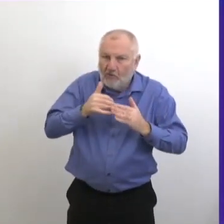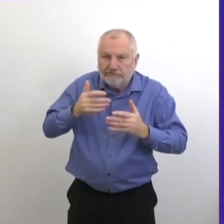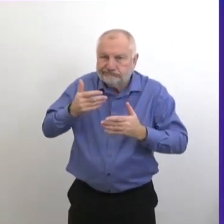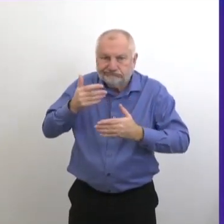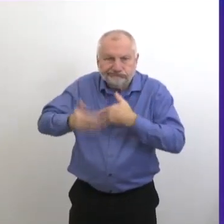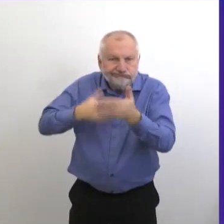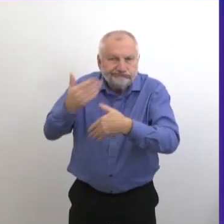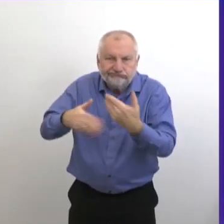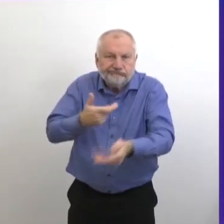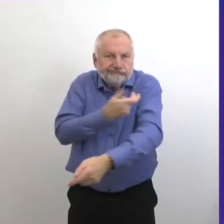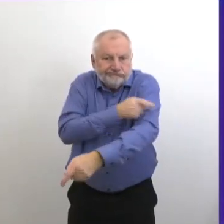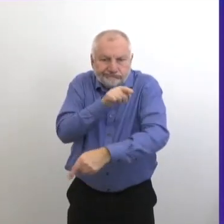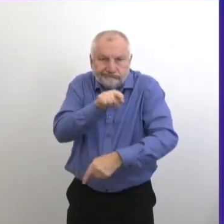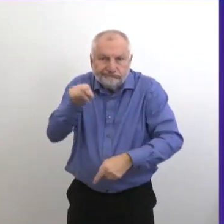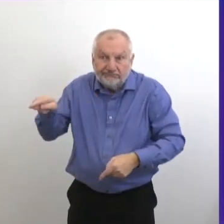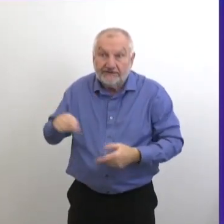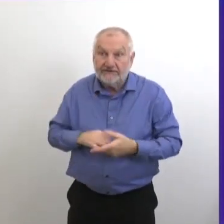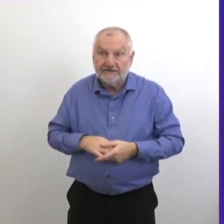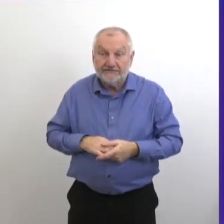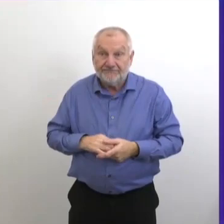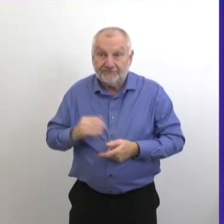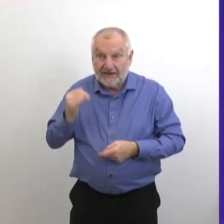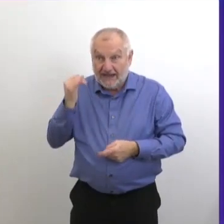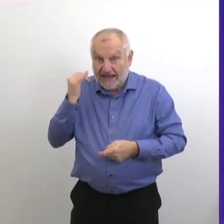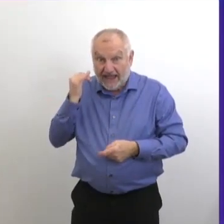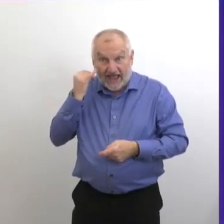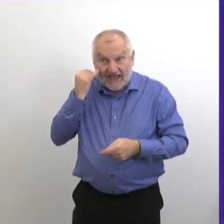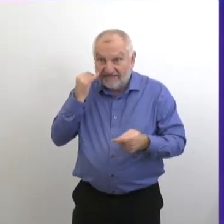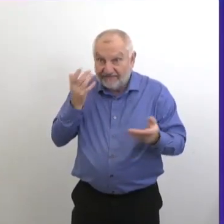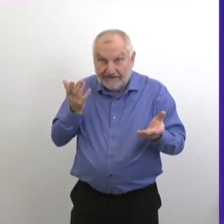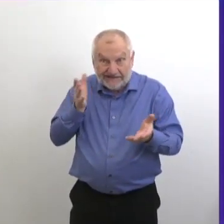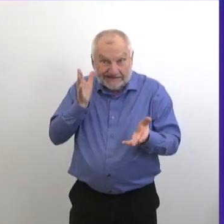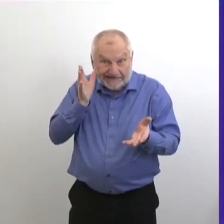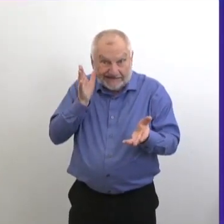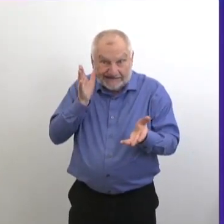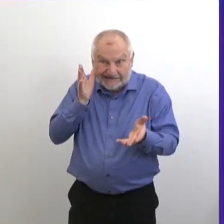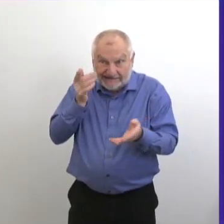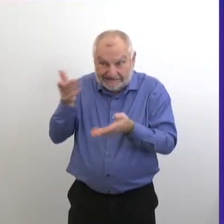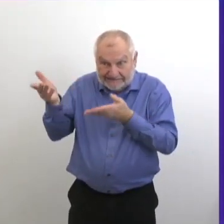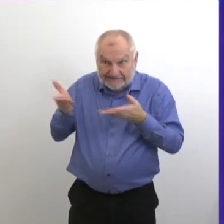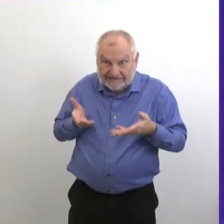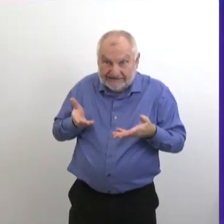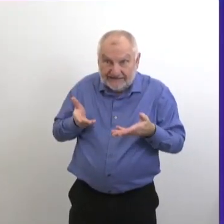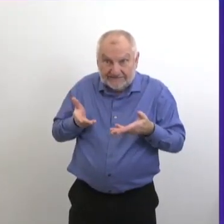on reçoit des vaccins très prochainement, ça va être des quantités très limitées.